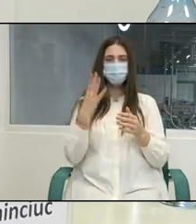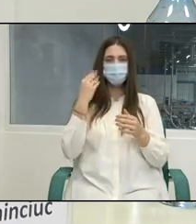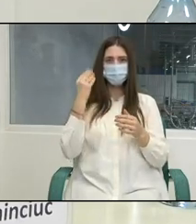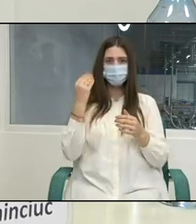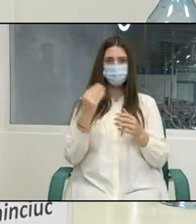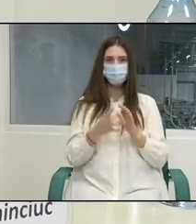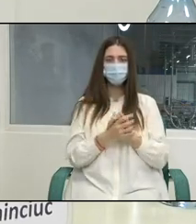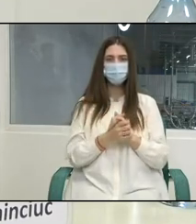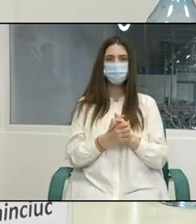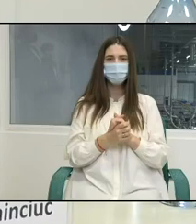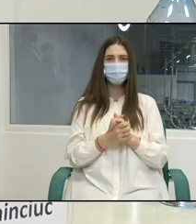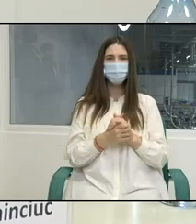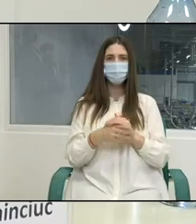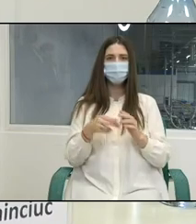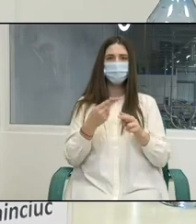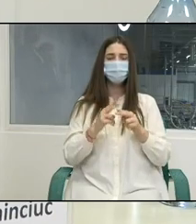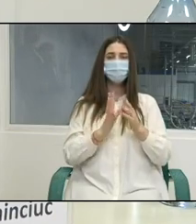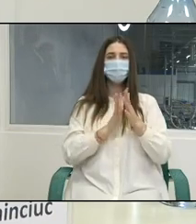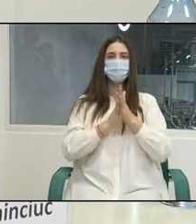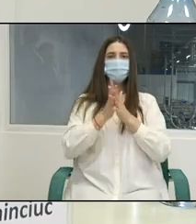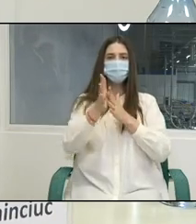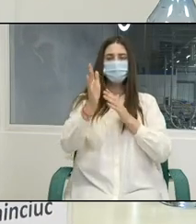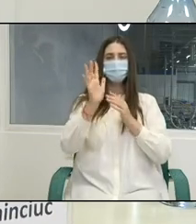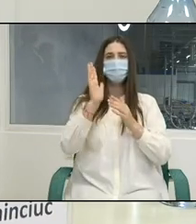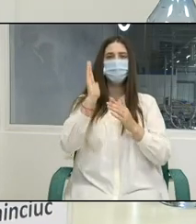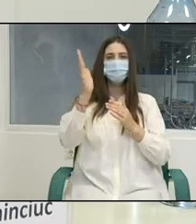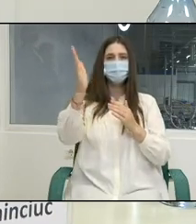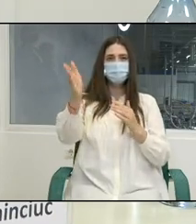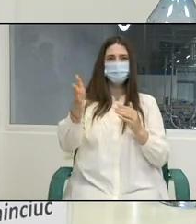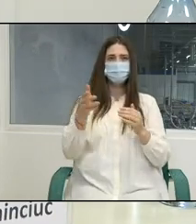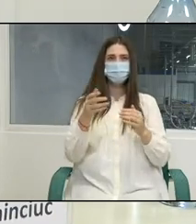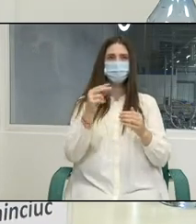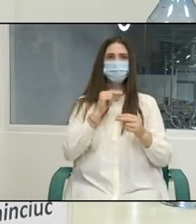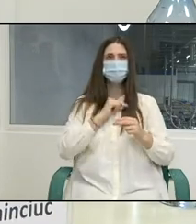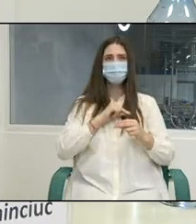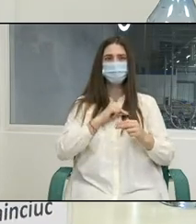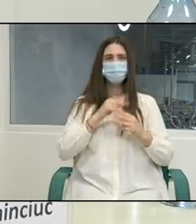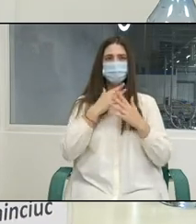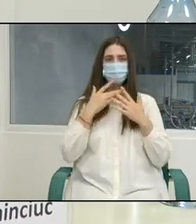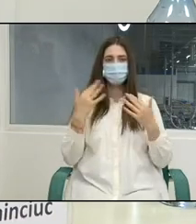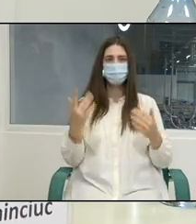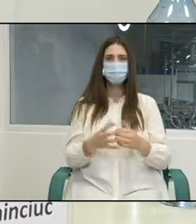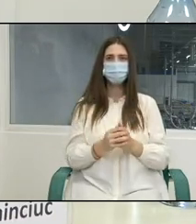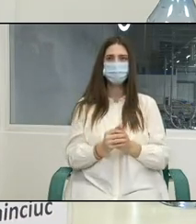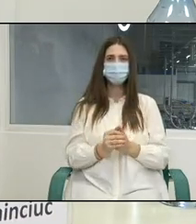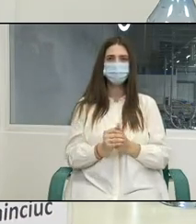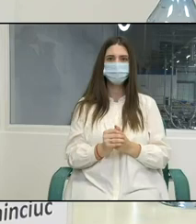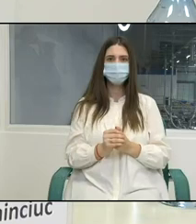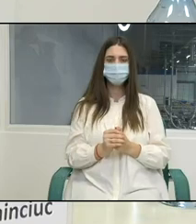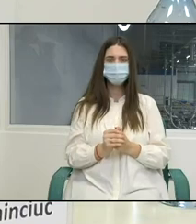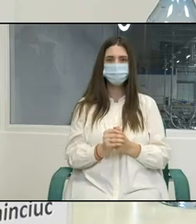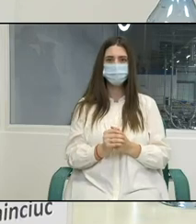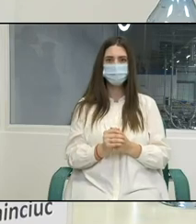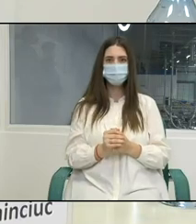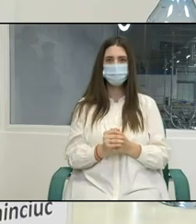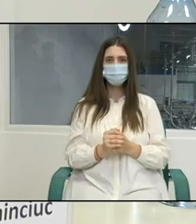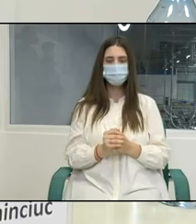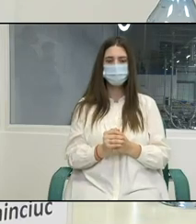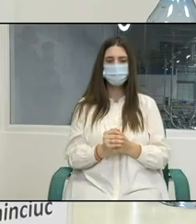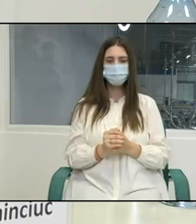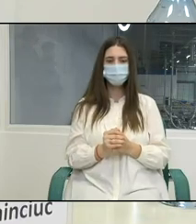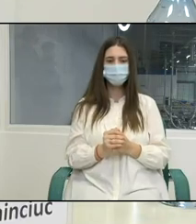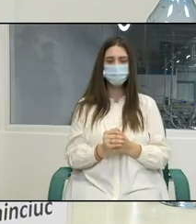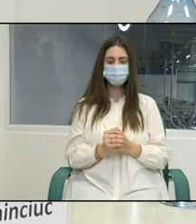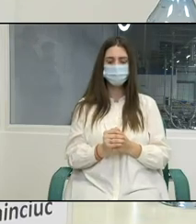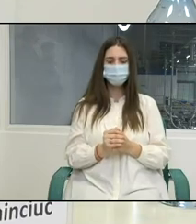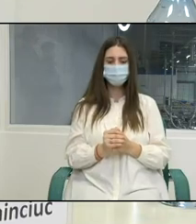Moldova pentru promovarea principiilor muncii decente. Sindicatele au contribuit pe parcursul